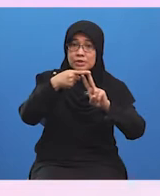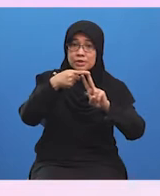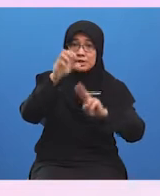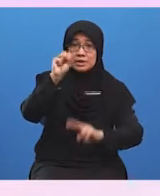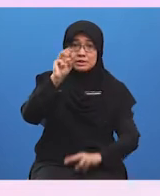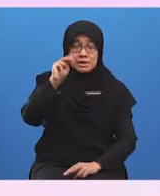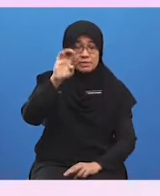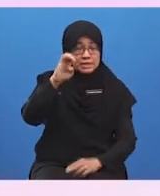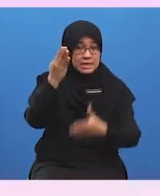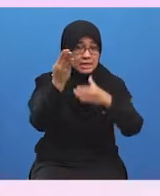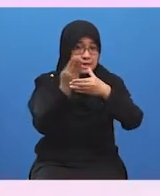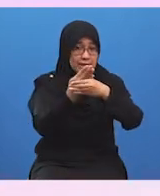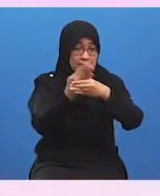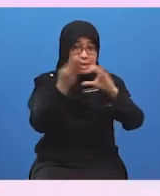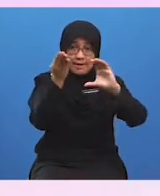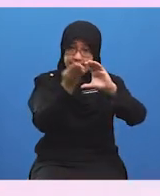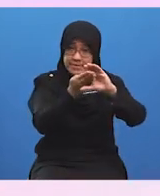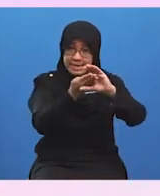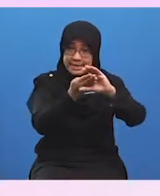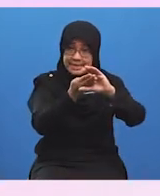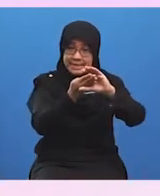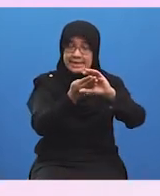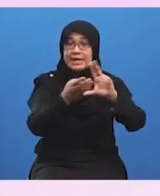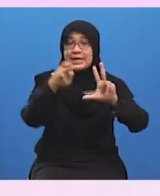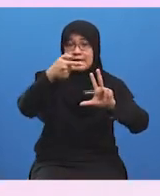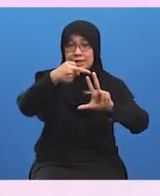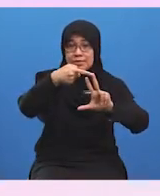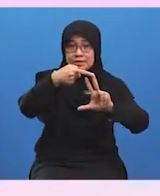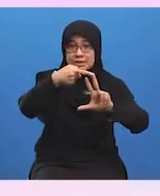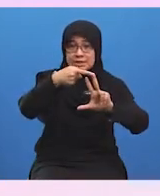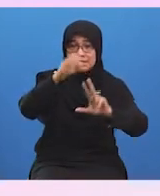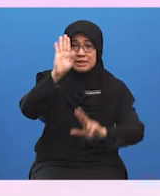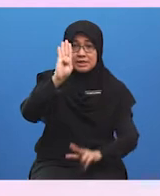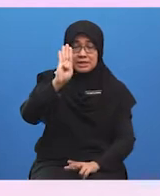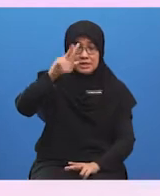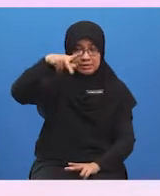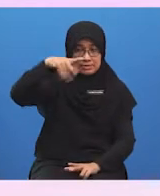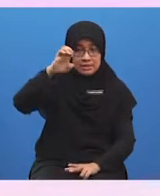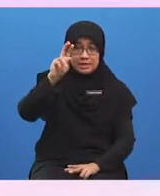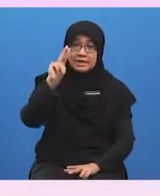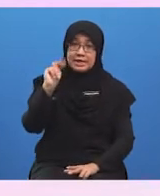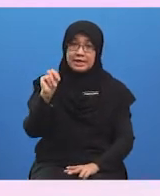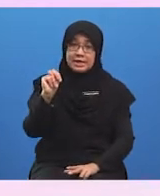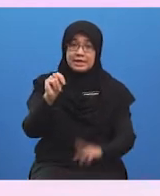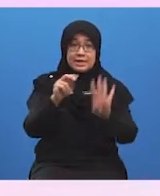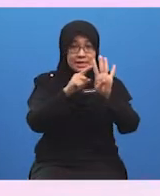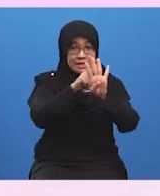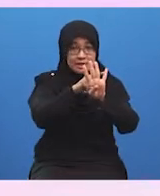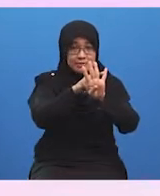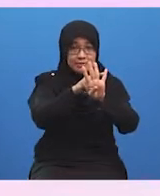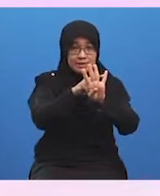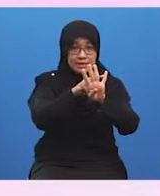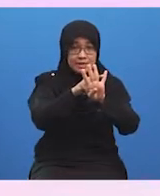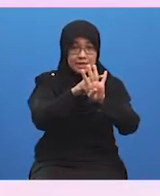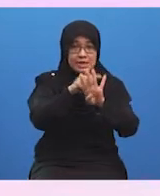SME Bank. Ketiga, Perbadanan Kemajuan Ekonomi Negeri, PKIN. Keempat, Majlis